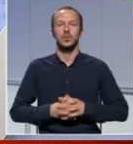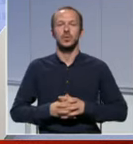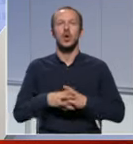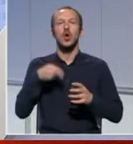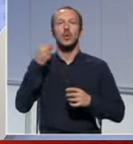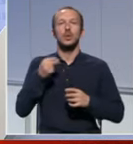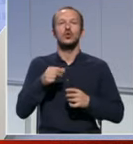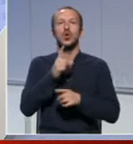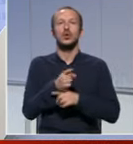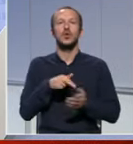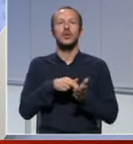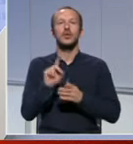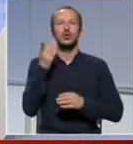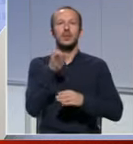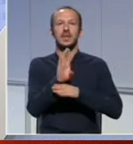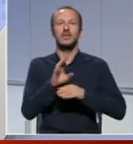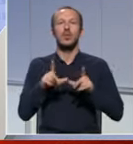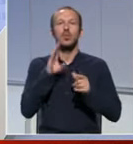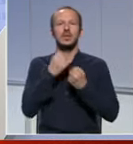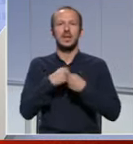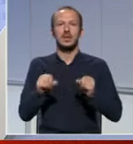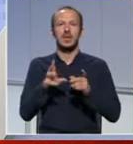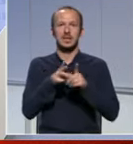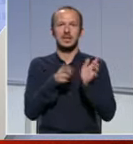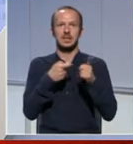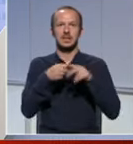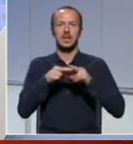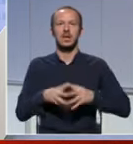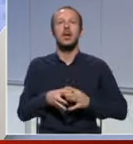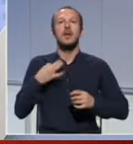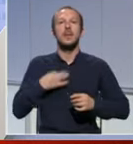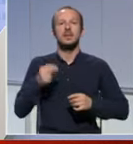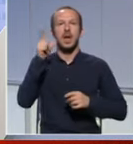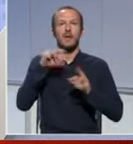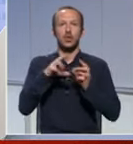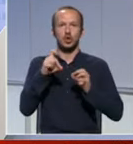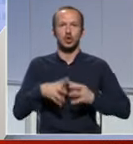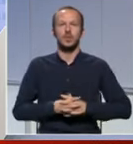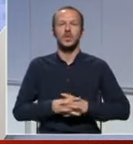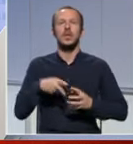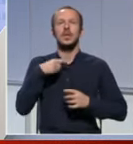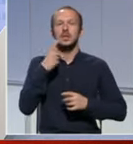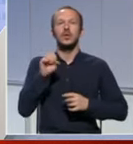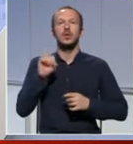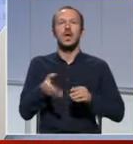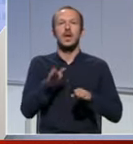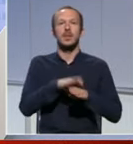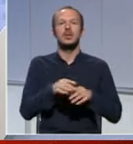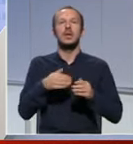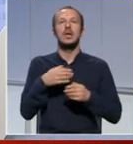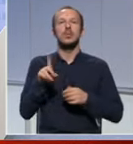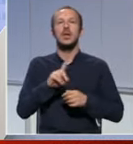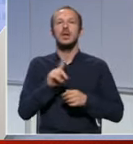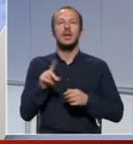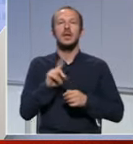Komentarišući odluku odlazećeg visokopredstavnika u BiH Valentina Inska, predsjednik Srbije Aleksandar Vučić izjavio je da nametanje spolja